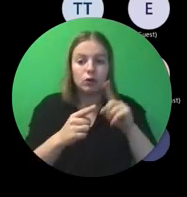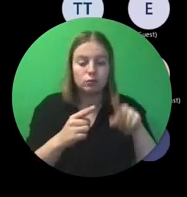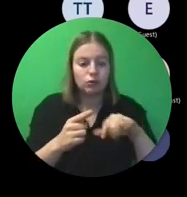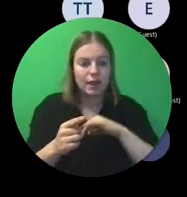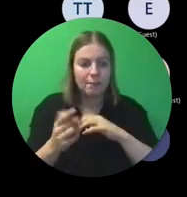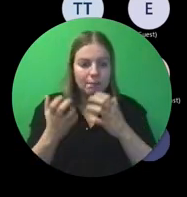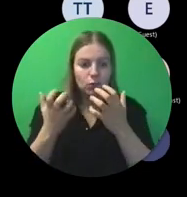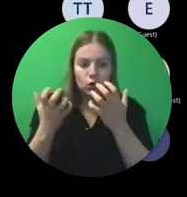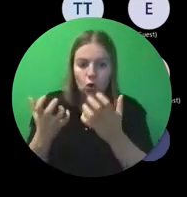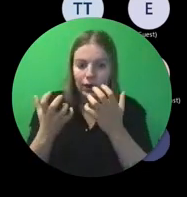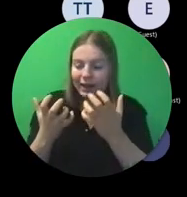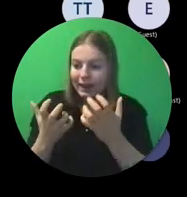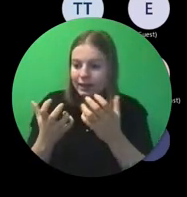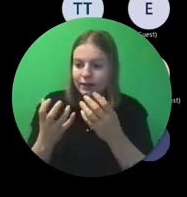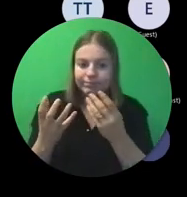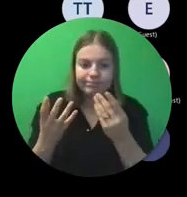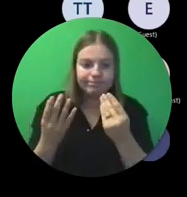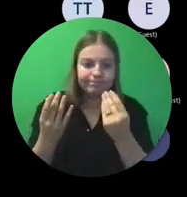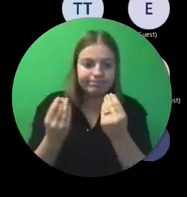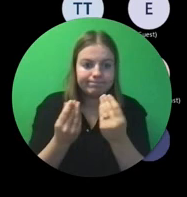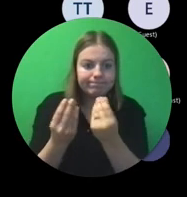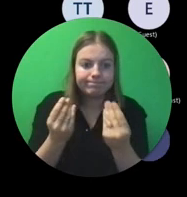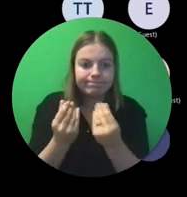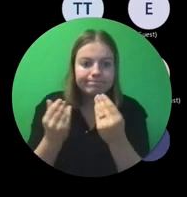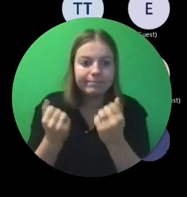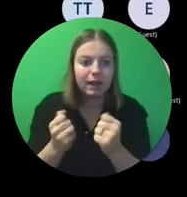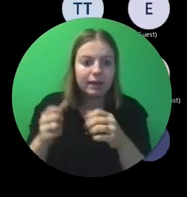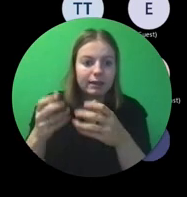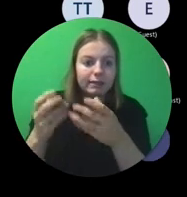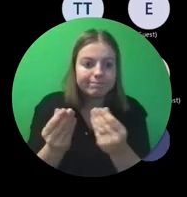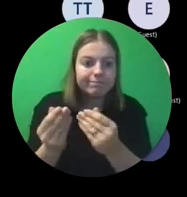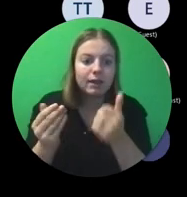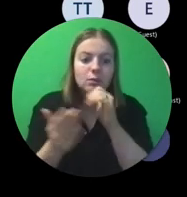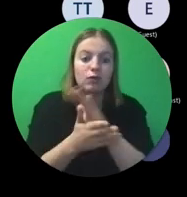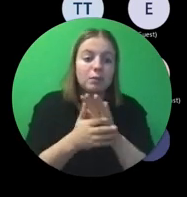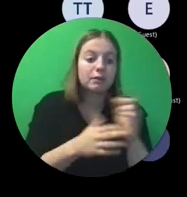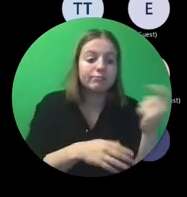aanwezig zijn dat wij ze kunnen vastpakken bij een controle.